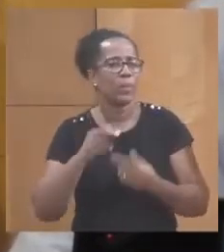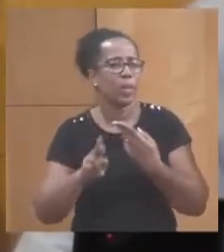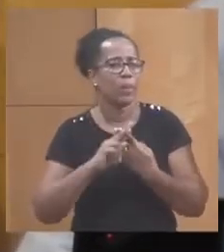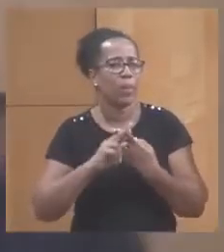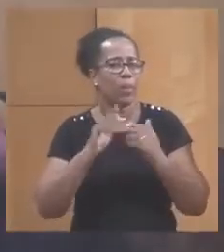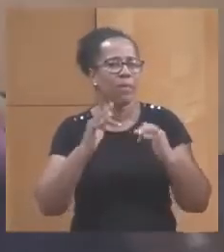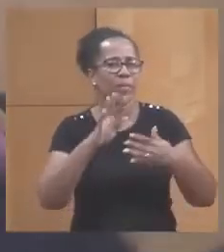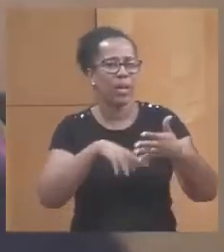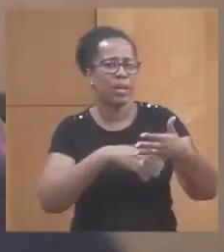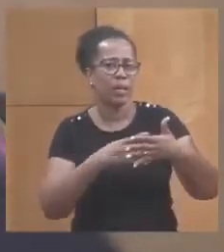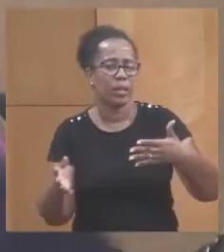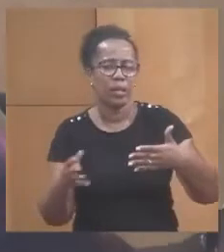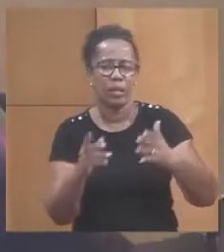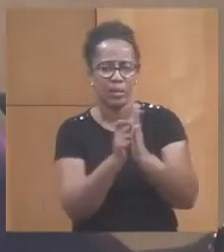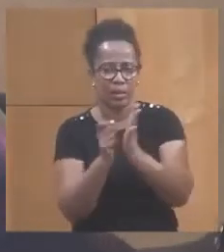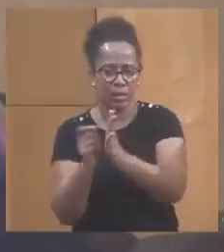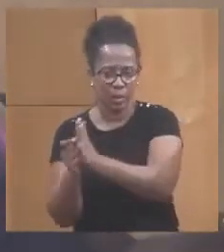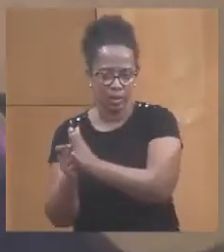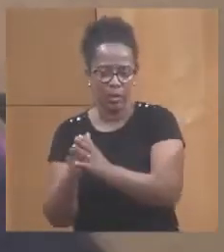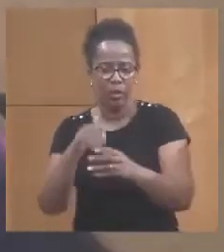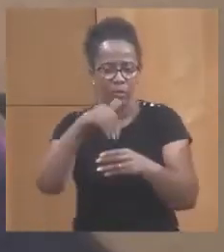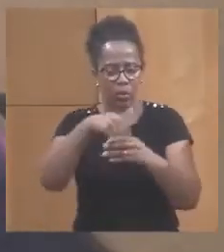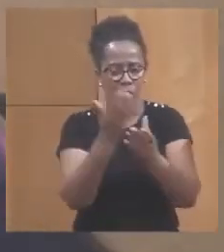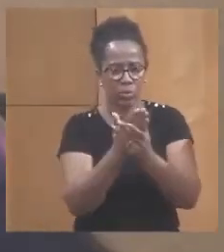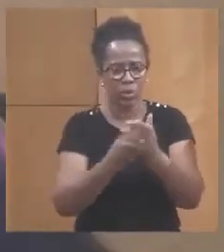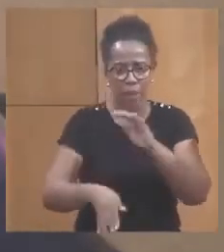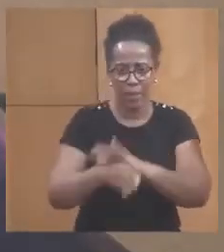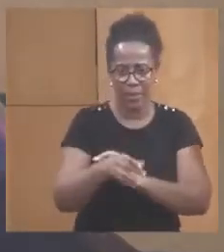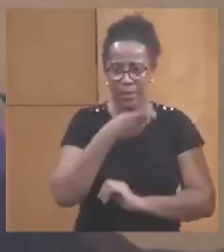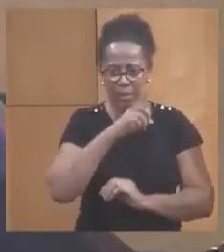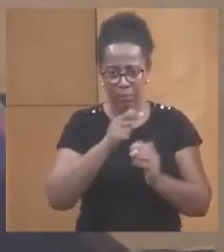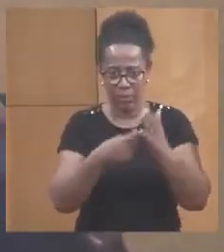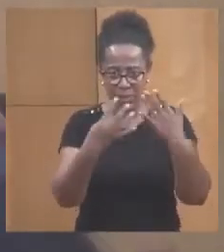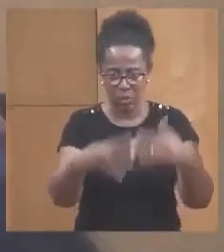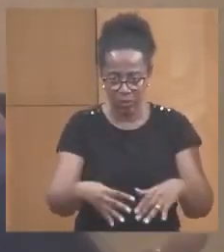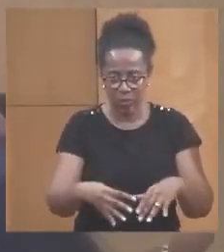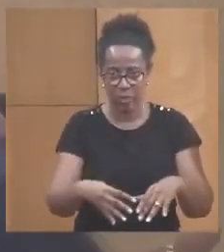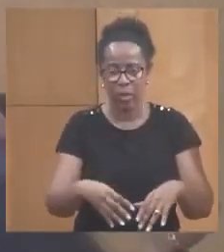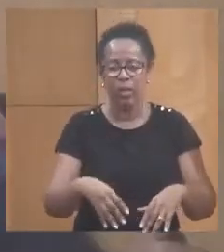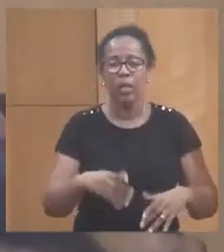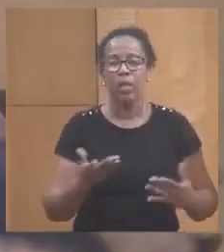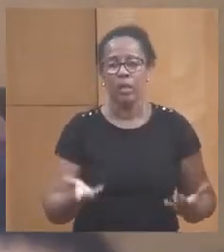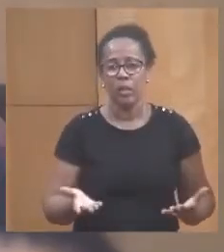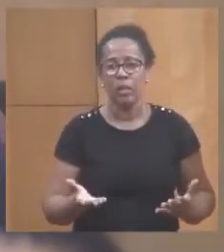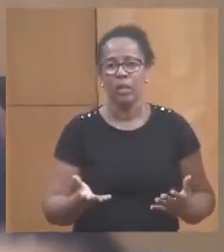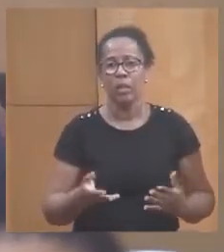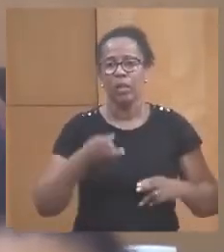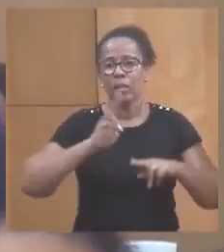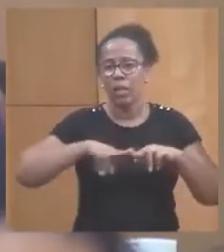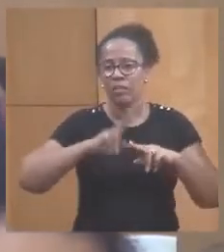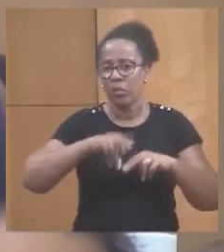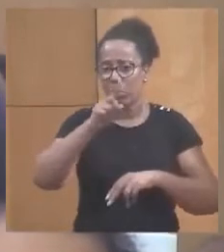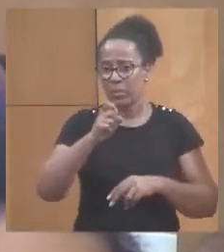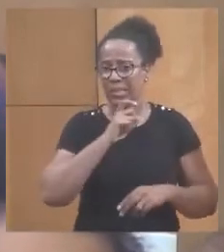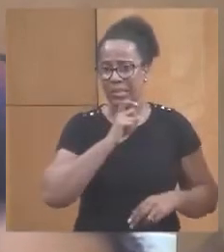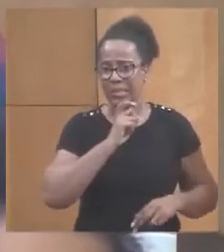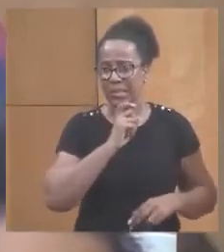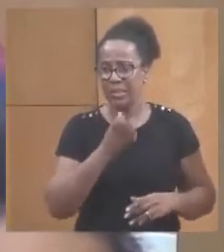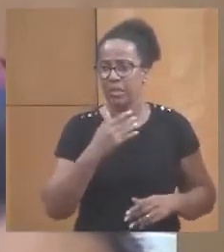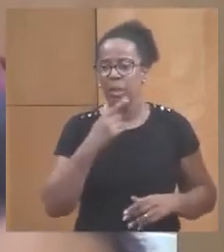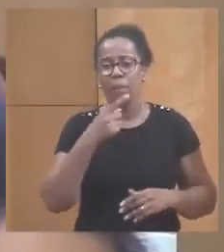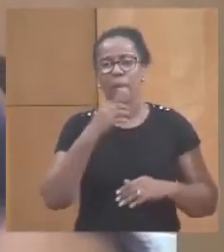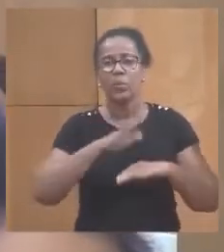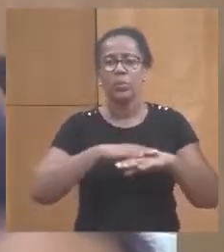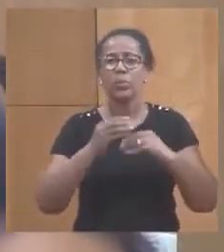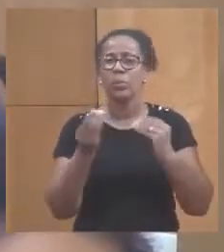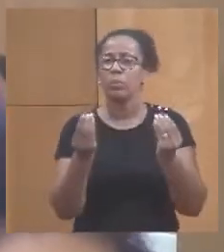calendrier puisqu'en fait, dans le dossier, est indiqué à partir de décembre 2019 et visiblement, les travaux n pas commencé. Vous parlez d'où